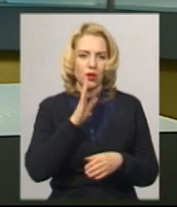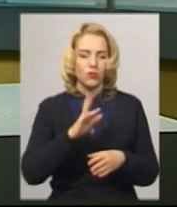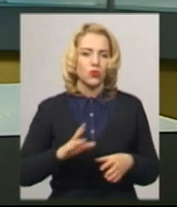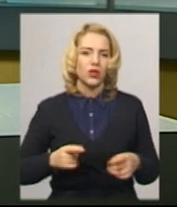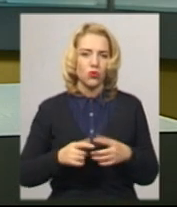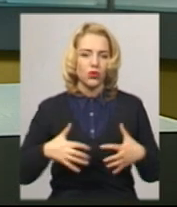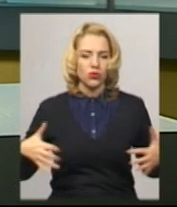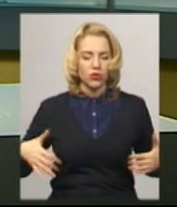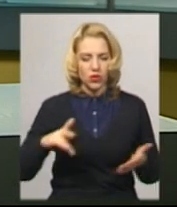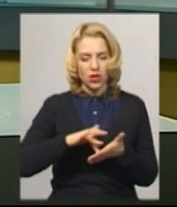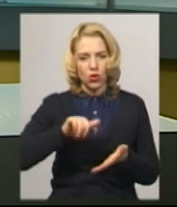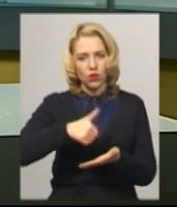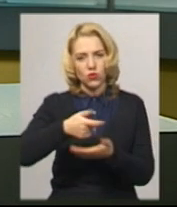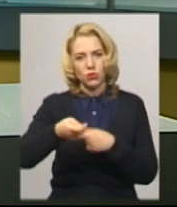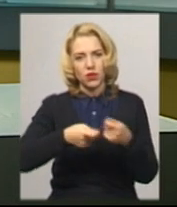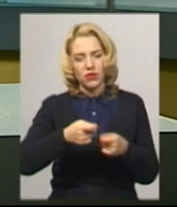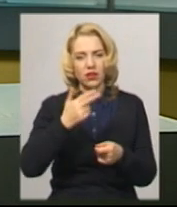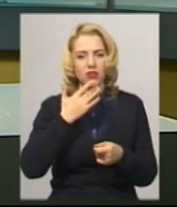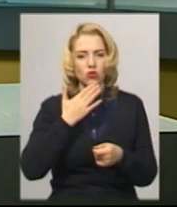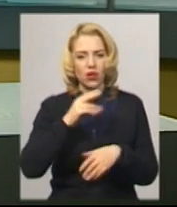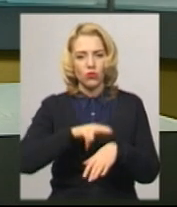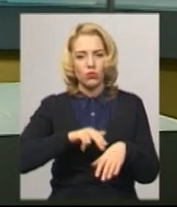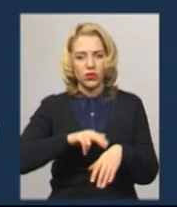головного управління Нацполіції в Хмельницькій області.